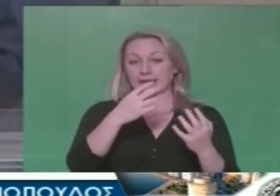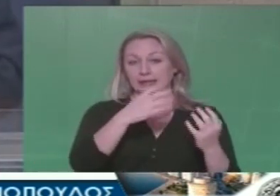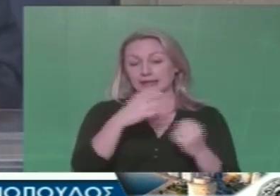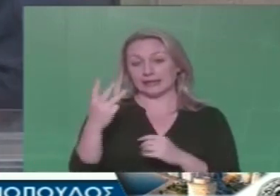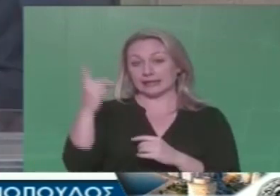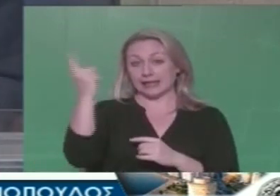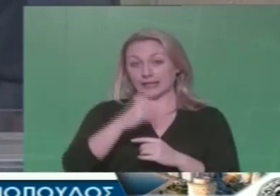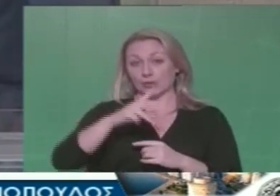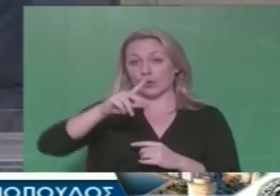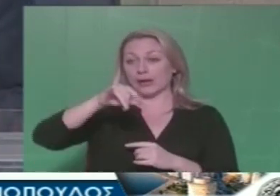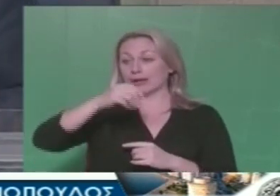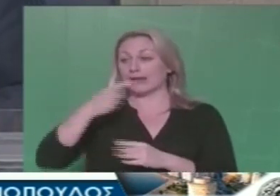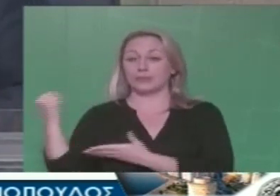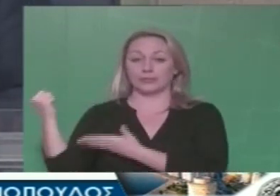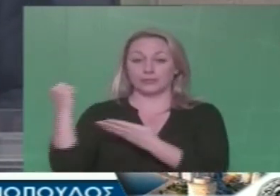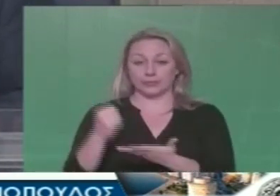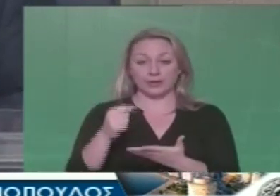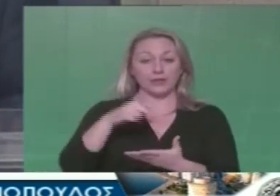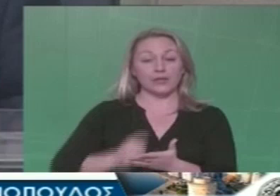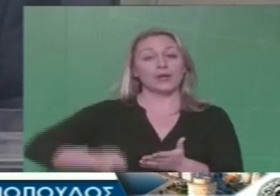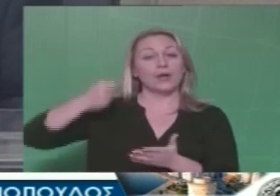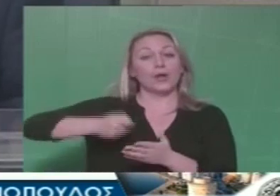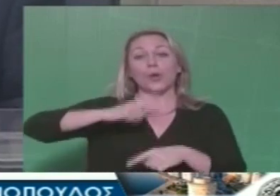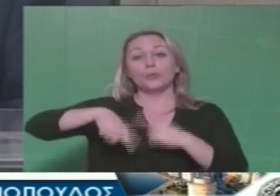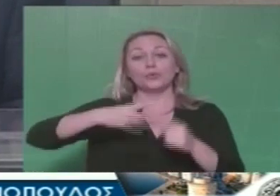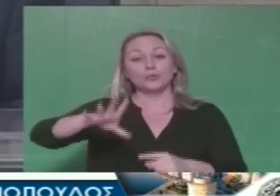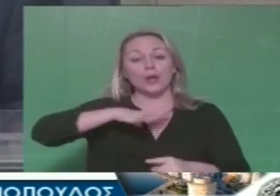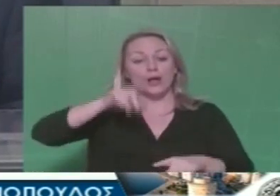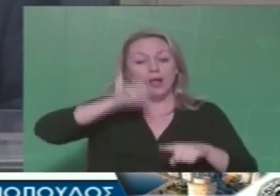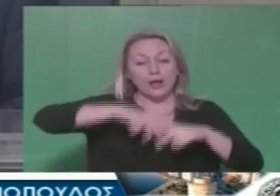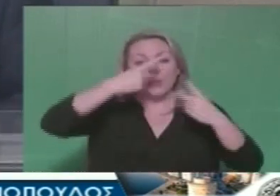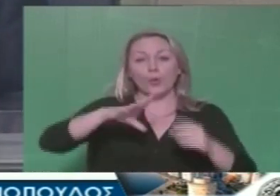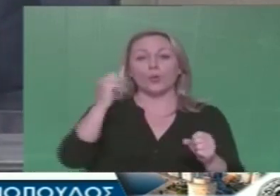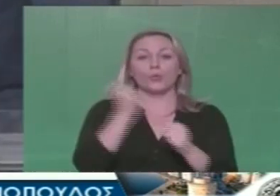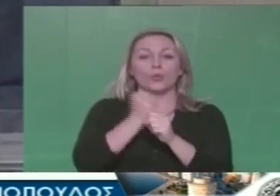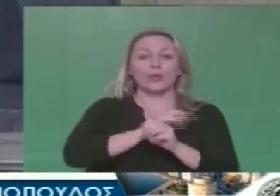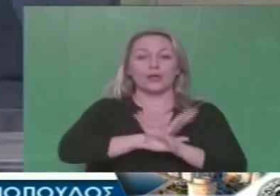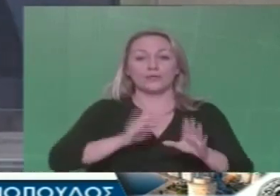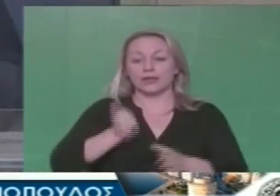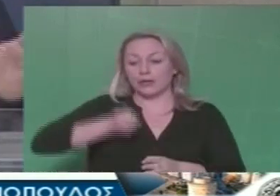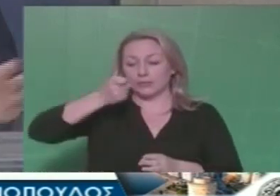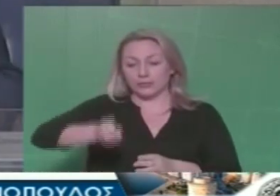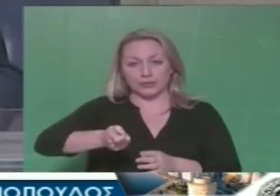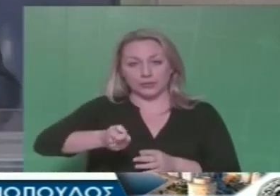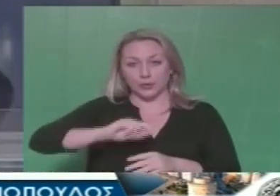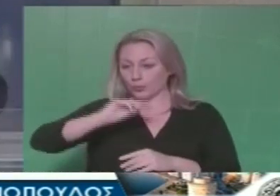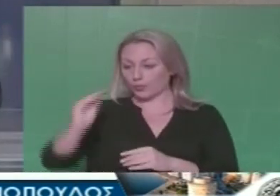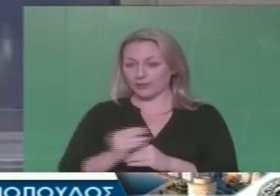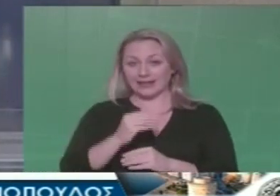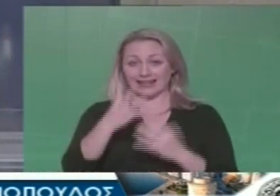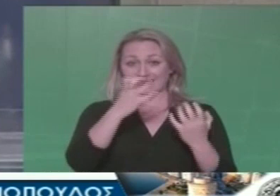των επιδοτήσεων του κράτους προς Δήμους, τους πληρώνει ο απλός εργαζόμενος λαός και οι αυτοαπασχολούμενοι. Αυτοί τον πληρώνουν, το